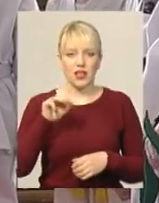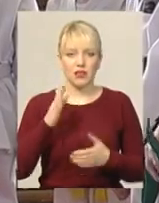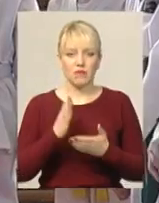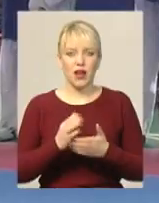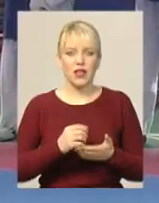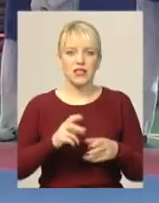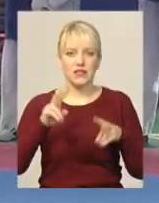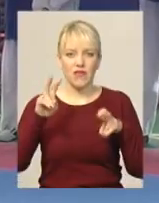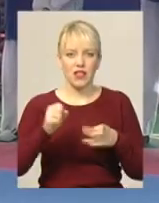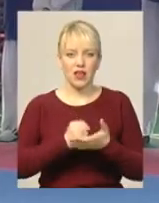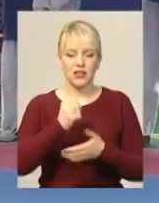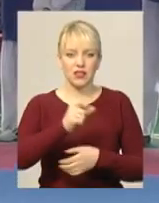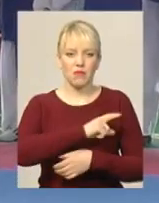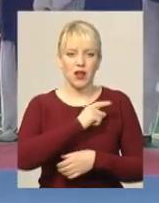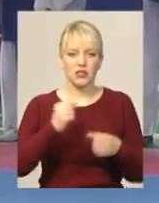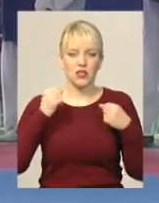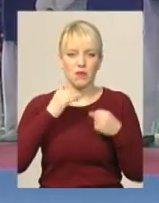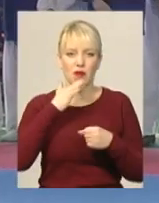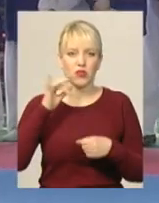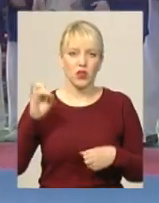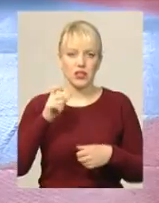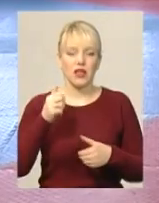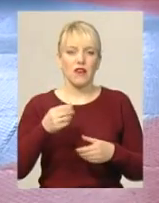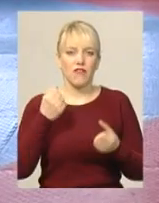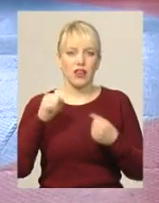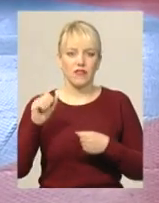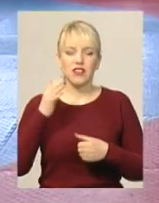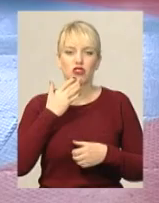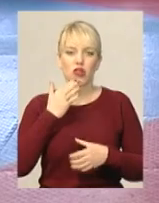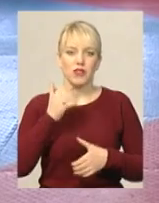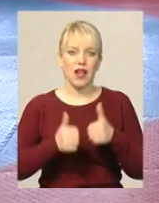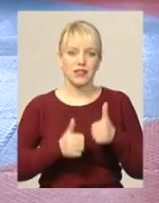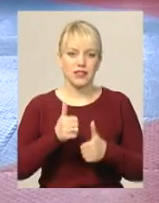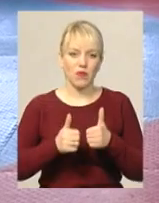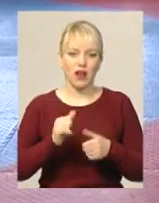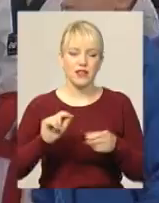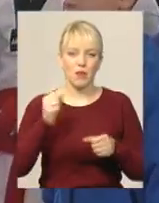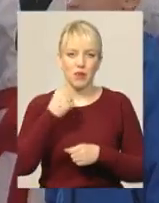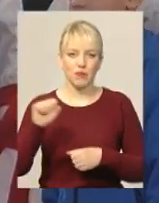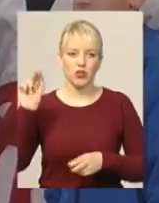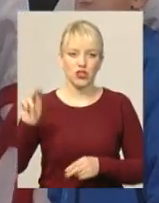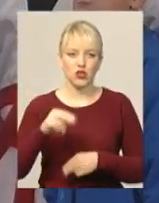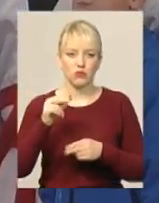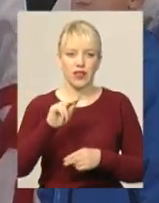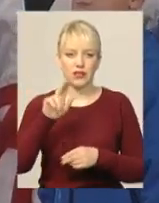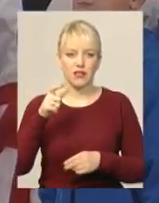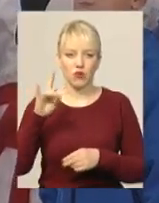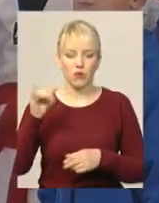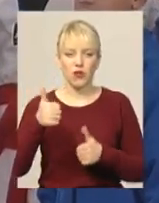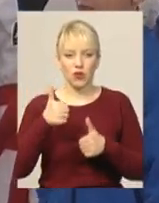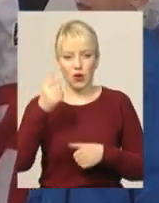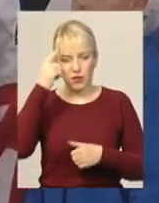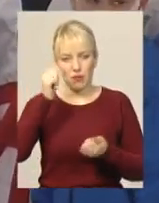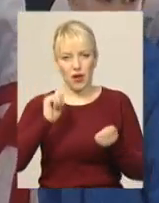кандидата майстер спорту, бо неодноразово вигравав національні змагання та переміг на чемпіонаті Європи Той фінальний поєдинок хлопець, каже, добре пам